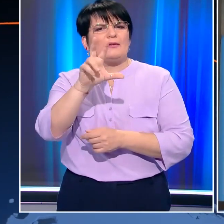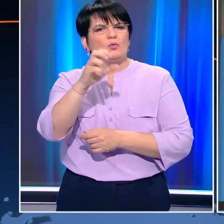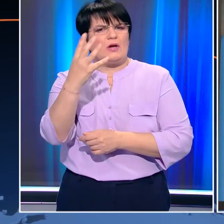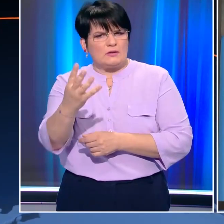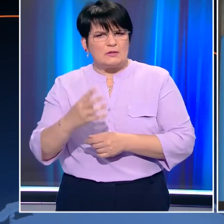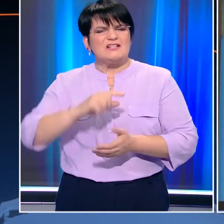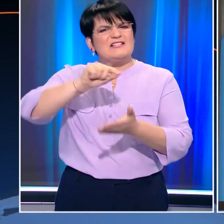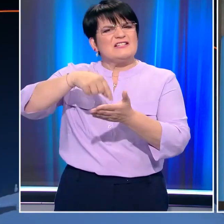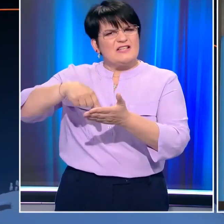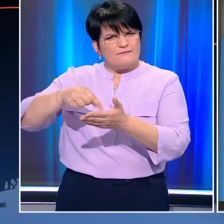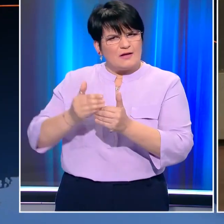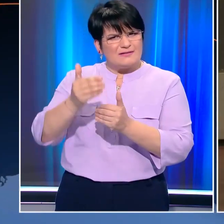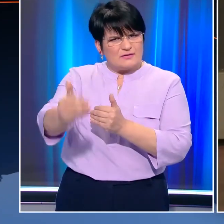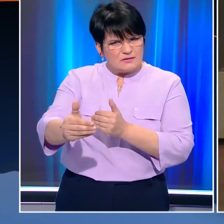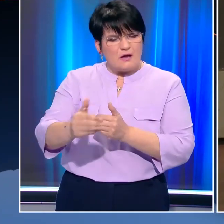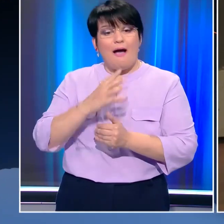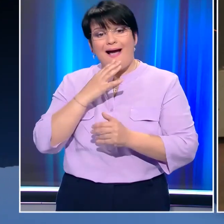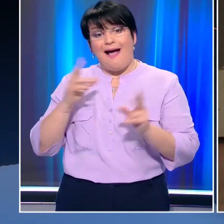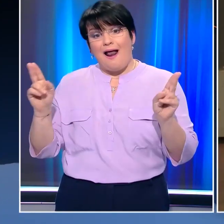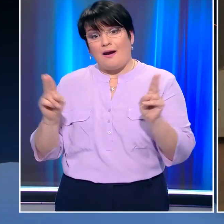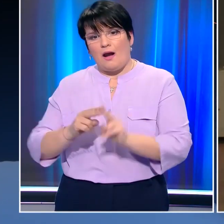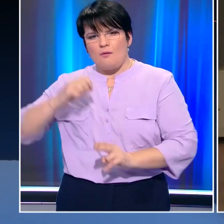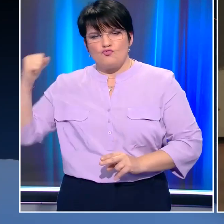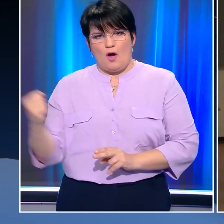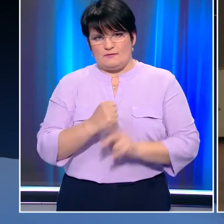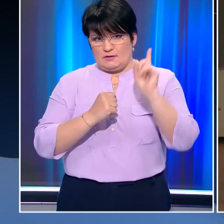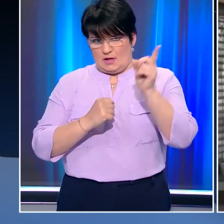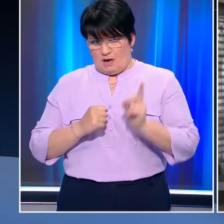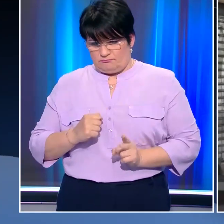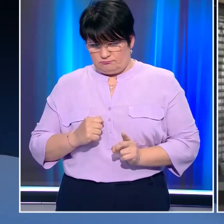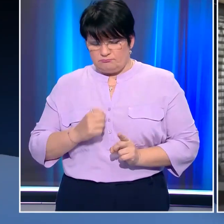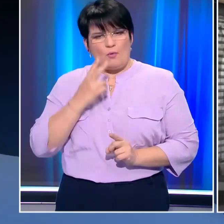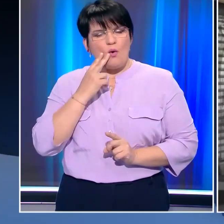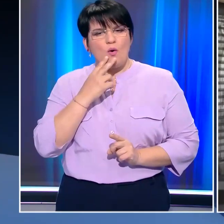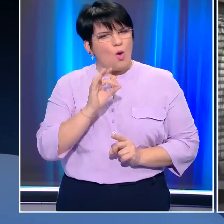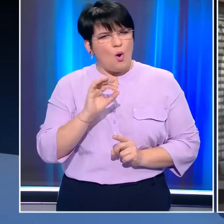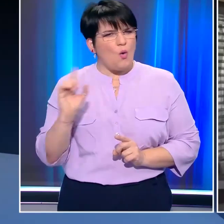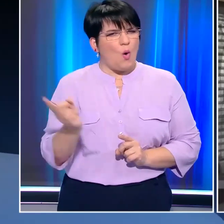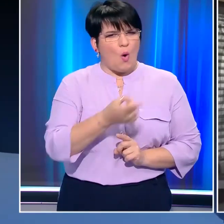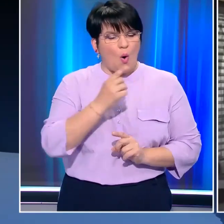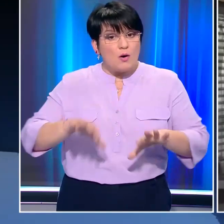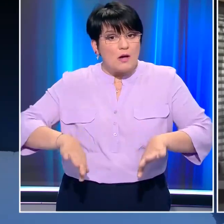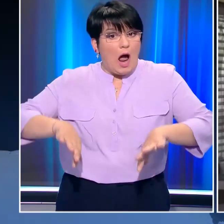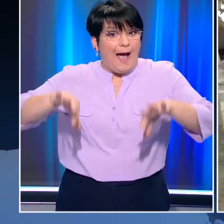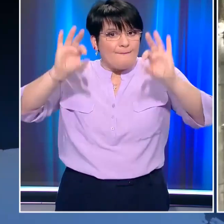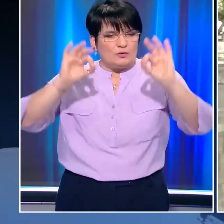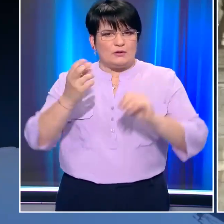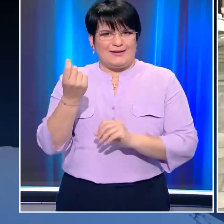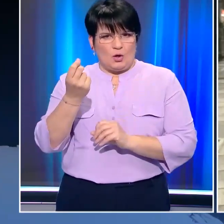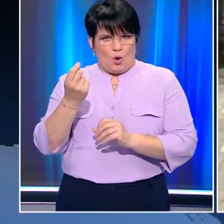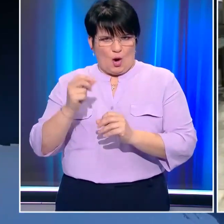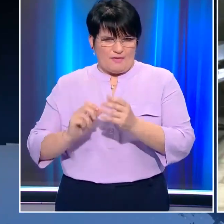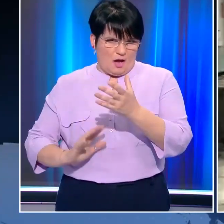αναστολές συμβάσεων εργασίας, αλλά με κόφτες και αυστηρότερα κριτήρια, καθώς το βλέμμα είναι στραμμένο στην επανεκκίνηση της οικονομίας τον